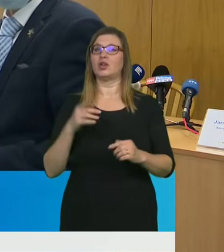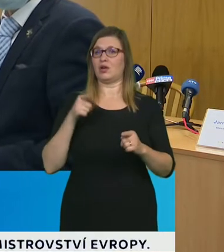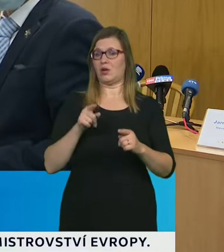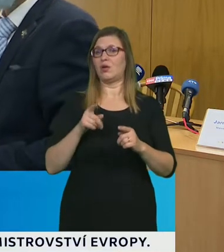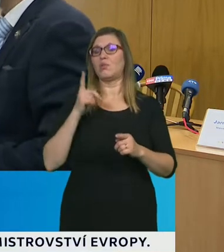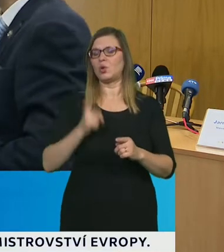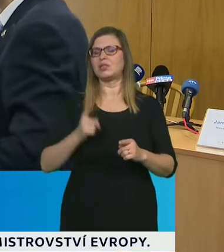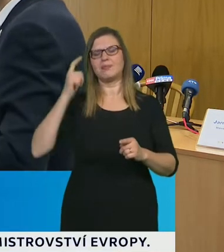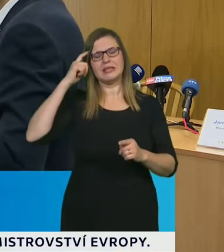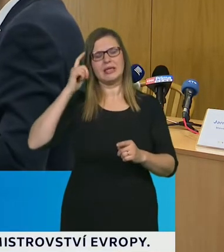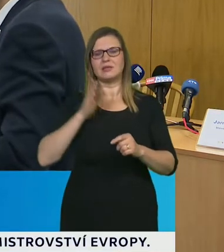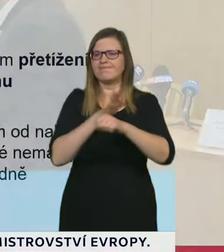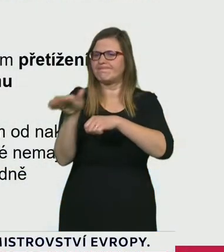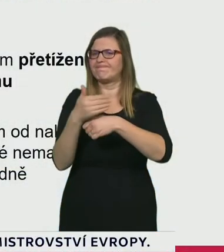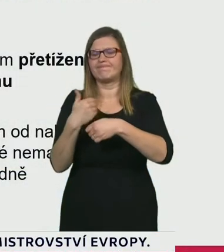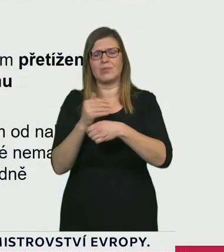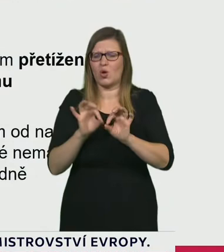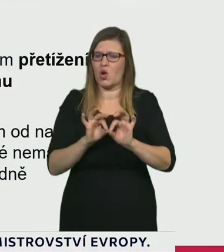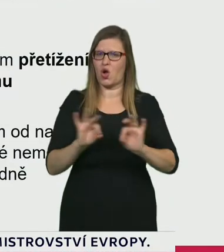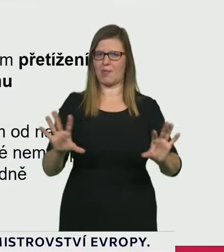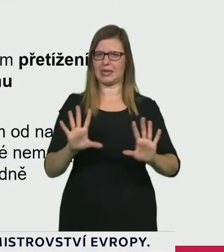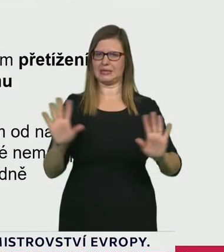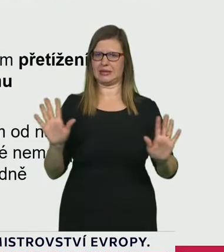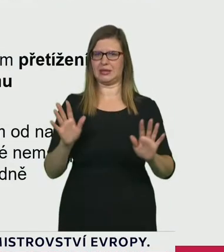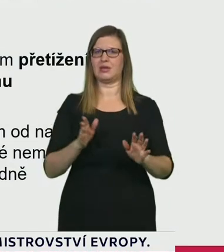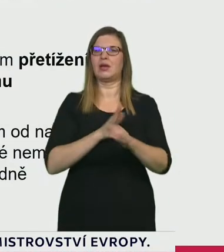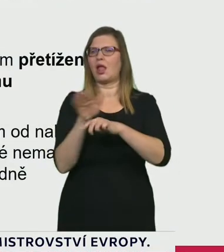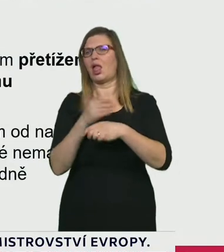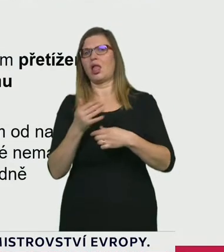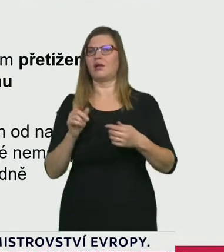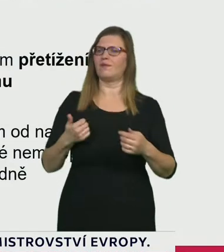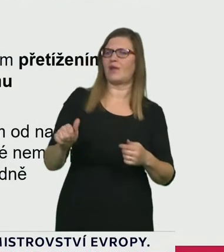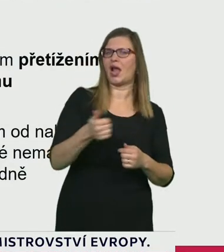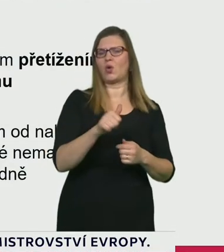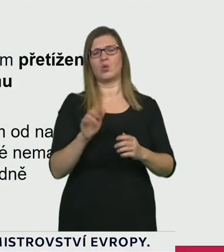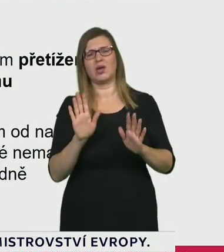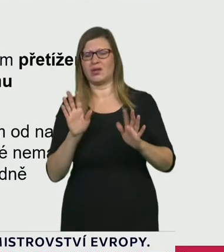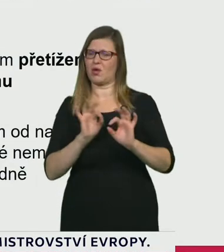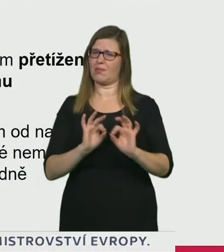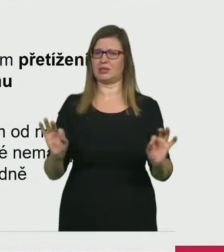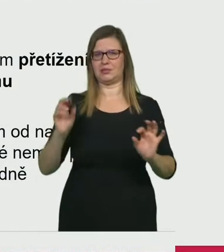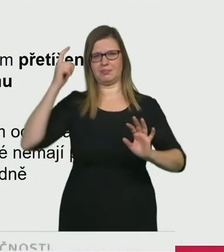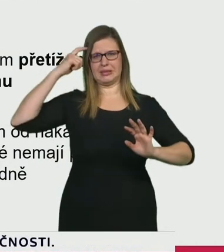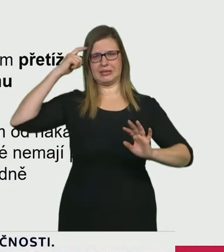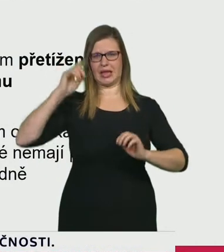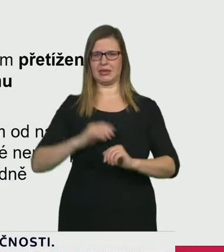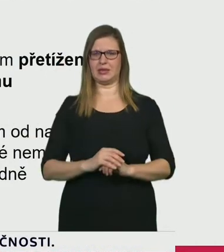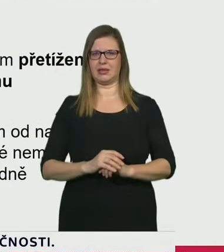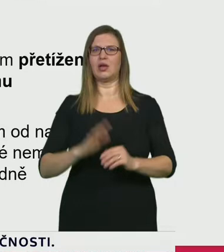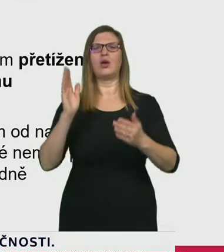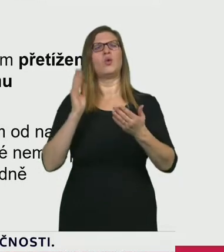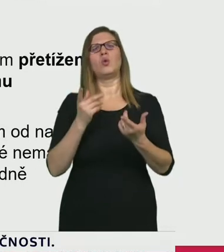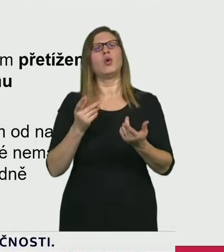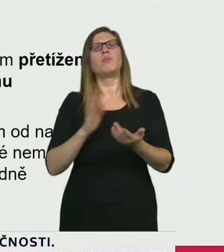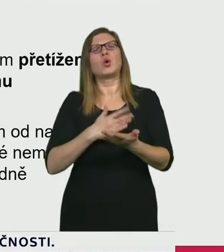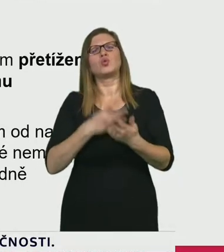sociálních kontaktů, které nám může pomoci a cílem je omezit přetížení zdravotního